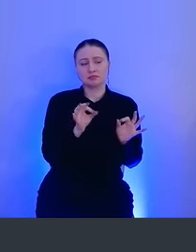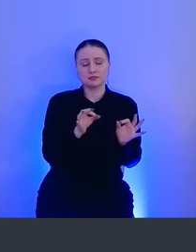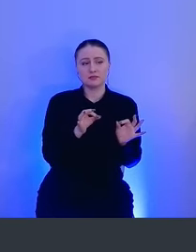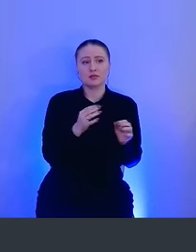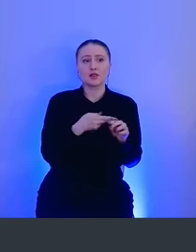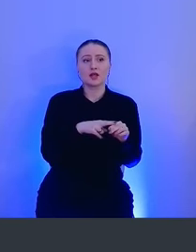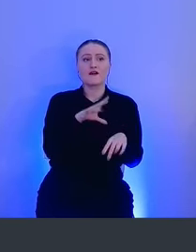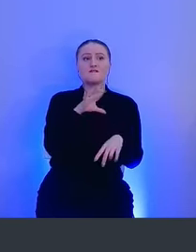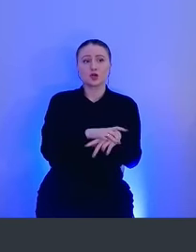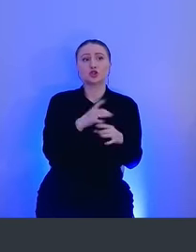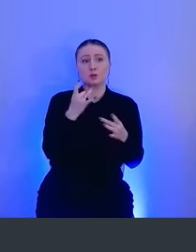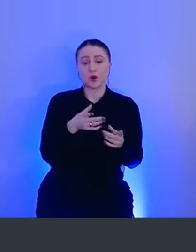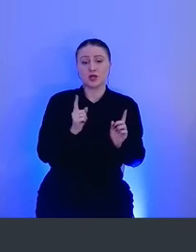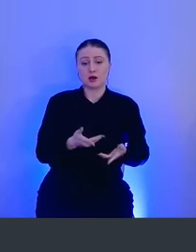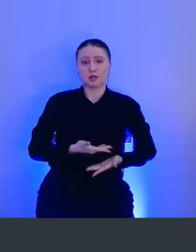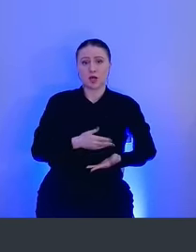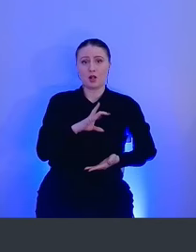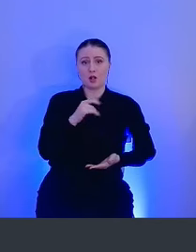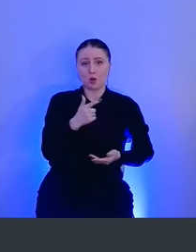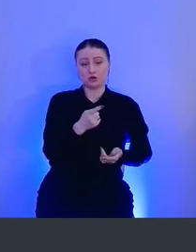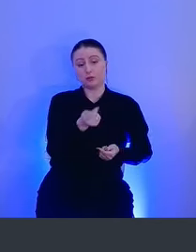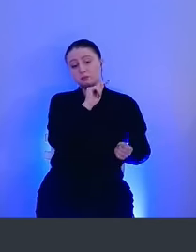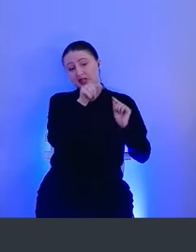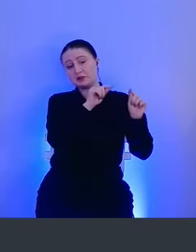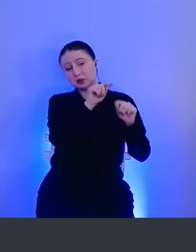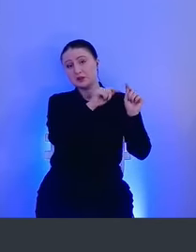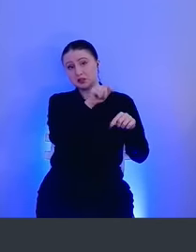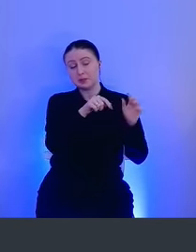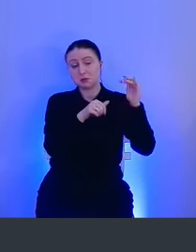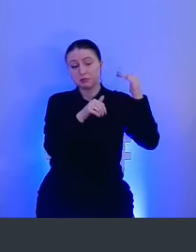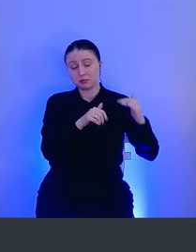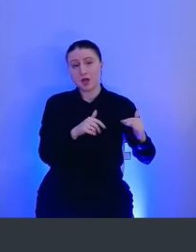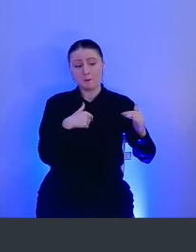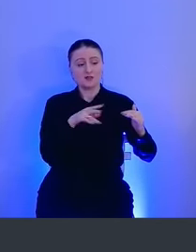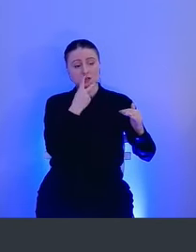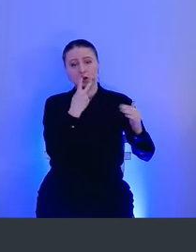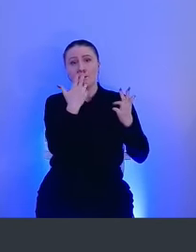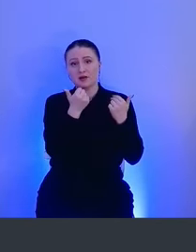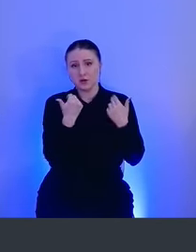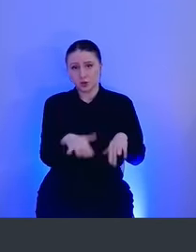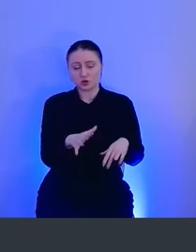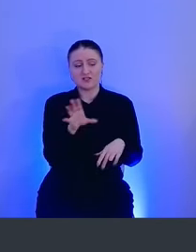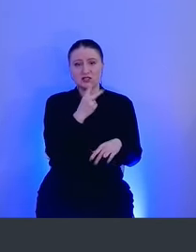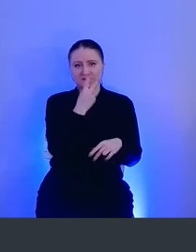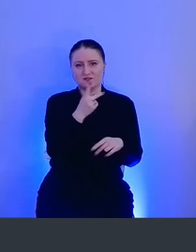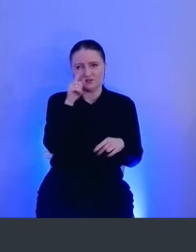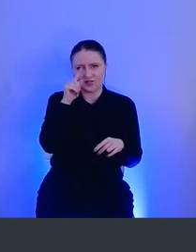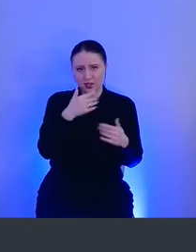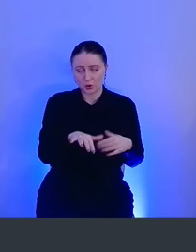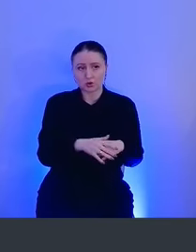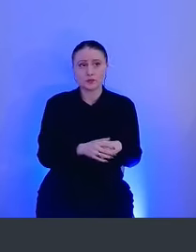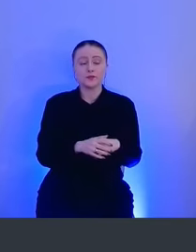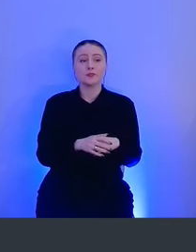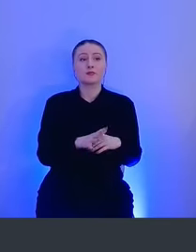Это фактически просто реал-тайм логи, которые сыпятся, и в принципе мы все к ним привыкли, все их видели. Но